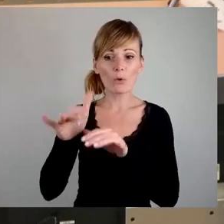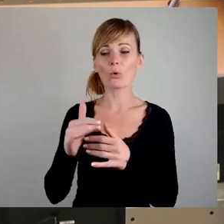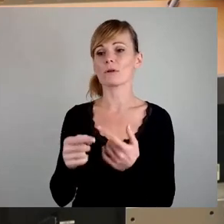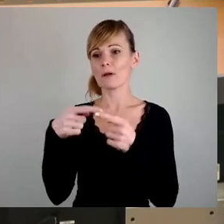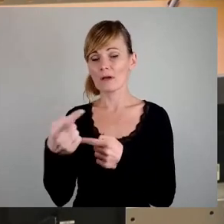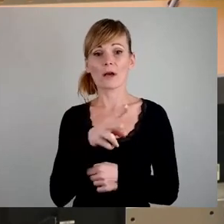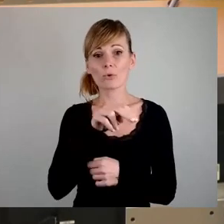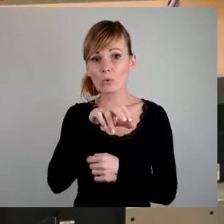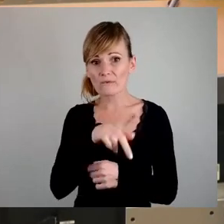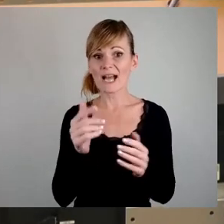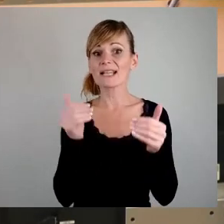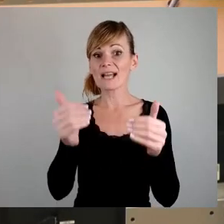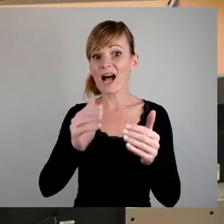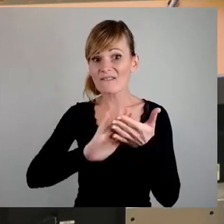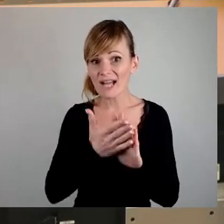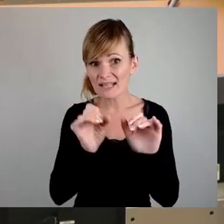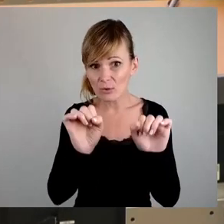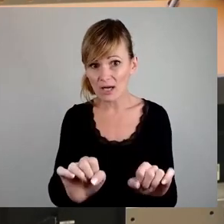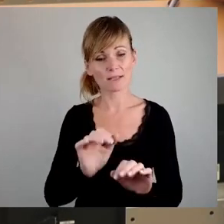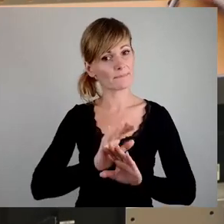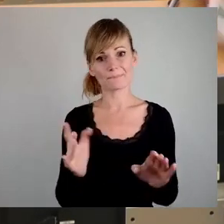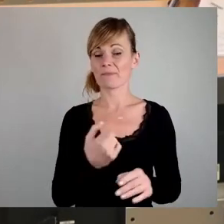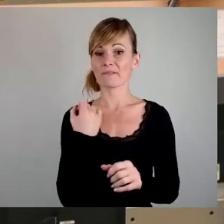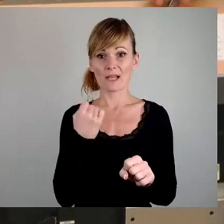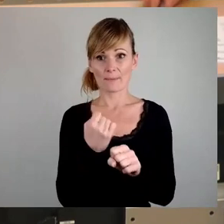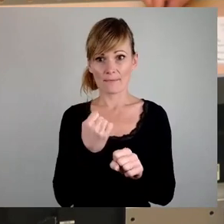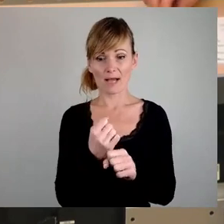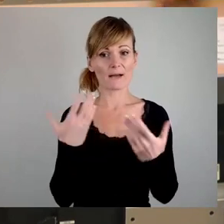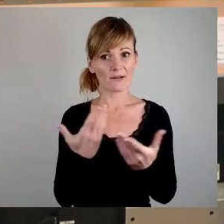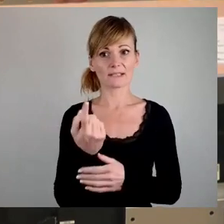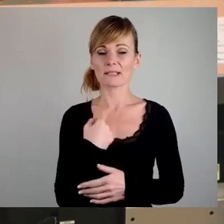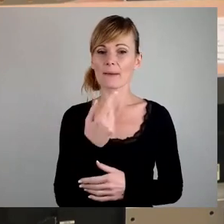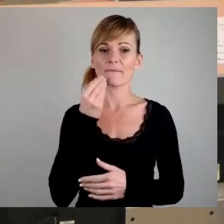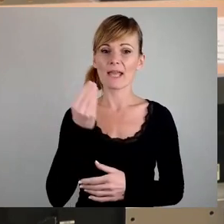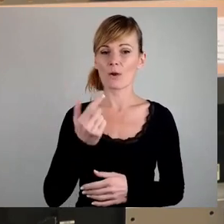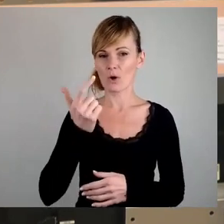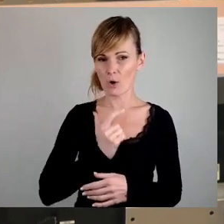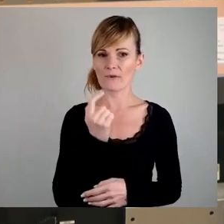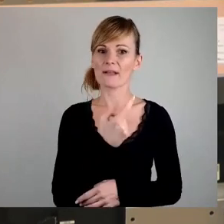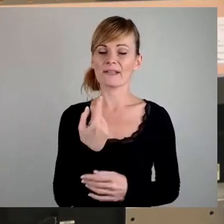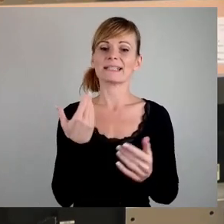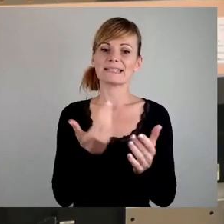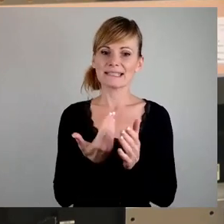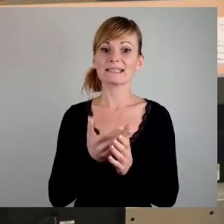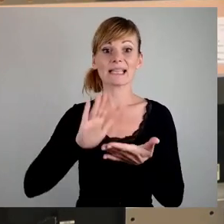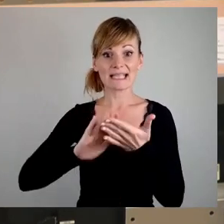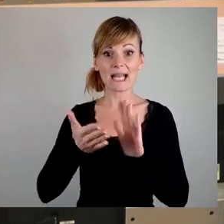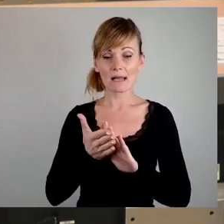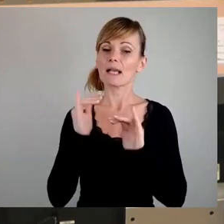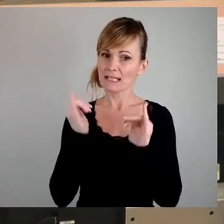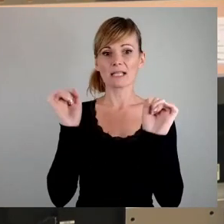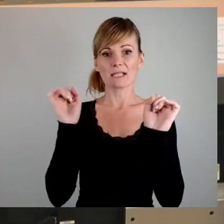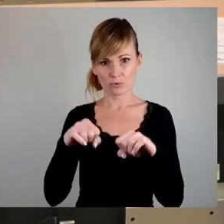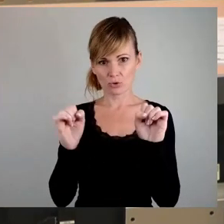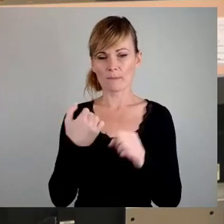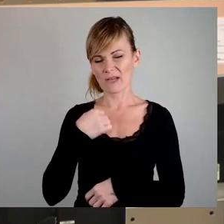verhandeln können. Wir machen in dem Fall das, was Sie uns empfohlen haben. Wir werden diesem Deal zustimmen, weil wir glauben, am Ende ist es